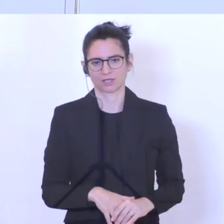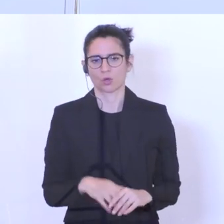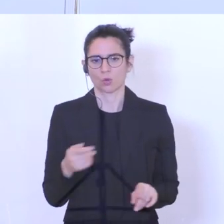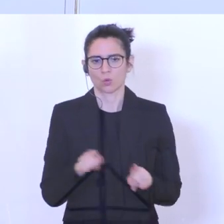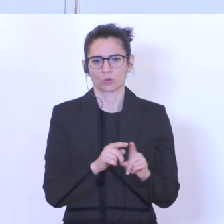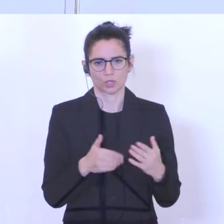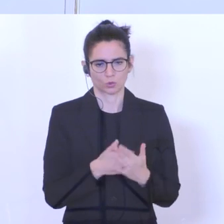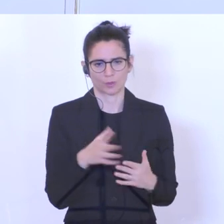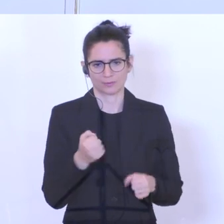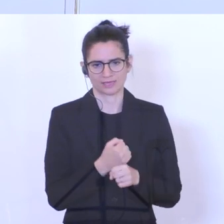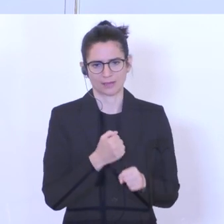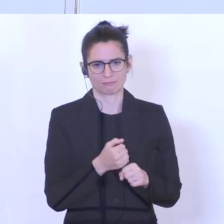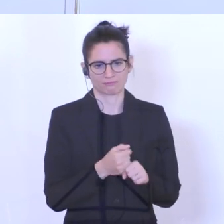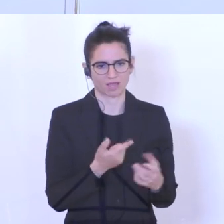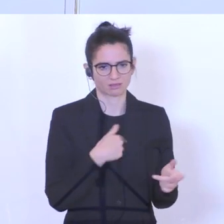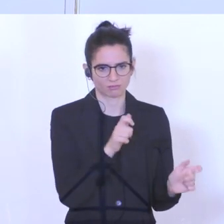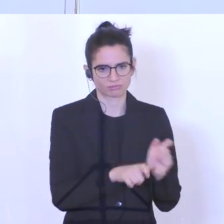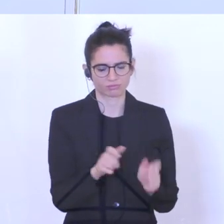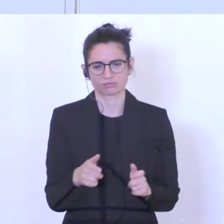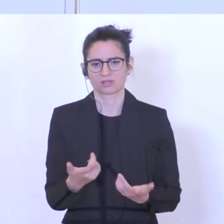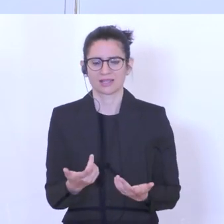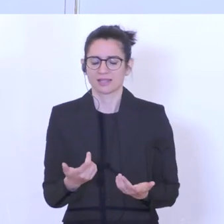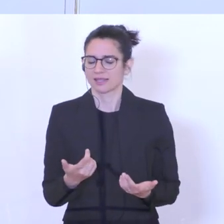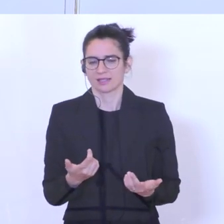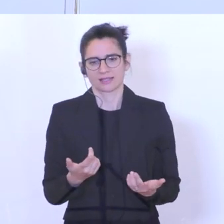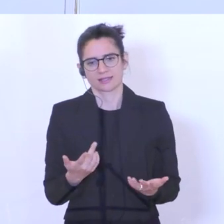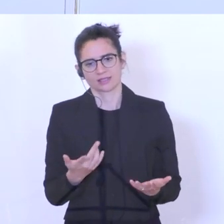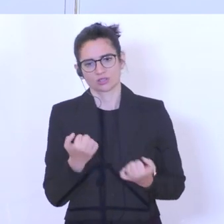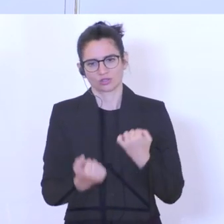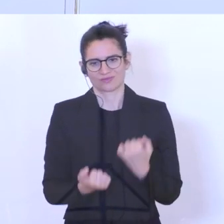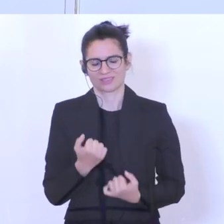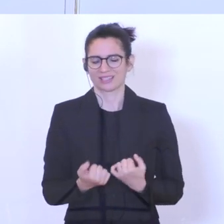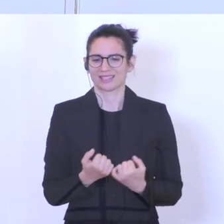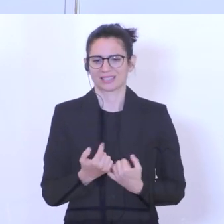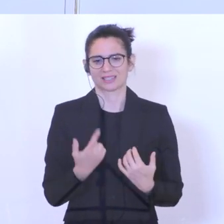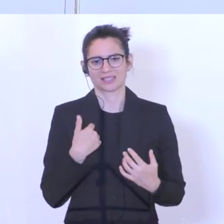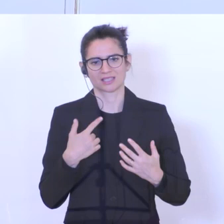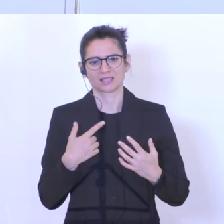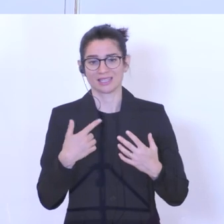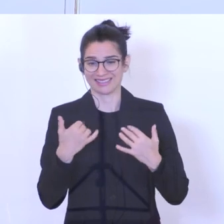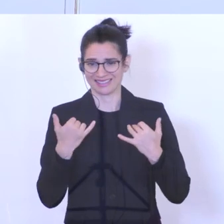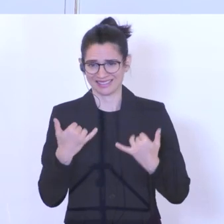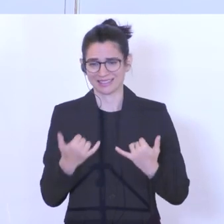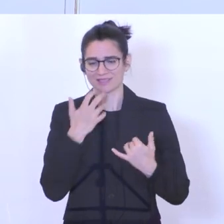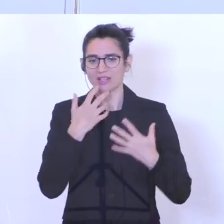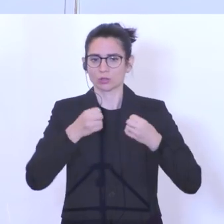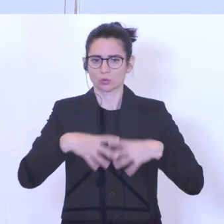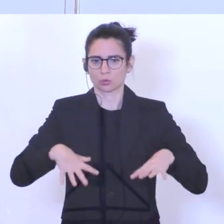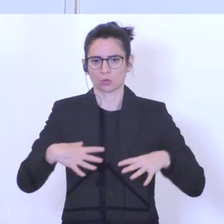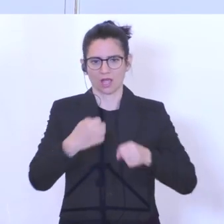finden. Sie nehmen vielleicht auch etwas anderes an. Und da kommt nochmal auf die Struktur an, die wir versucht haben zu erhalten.